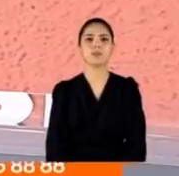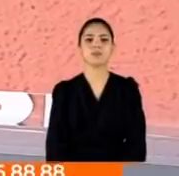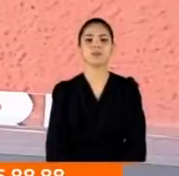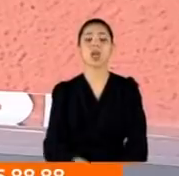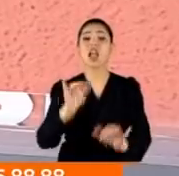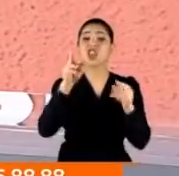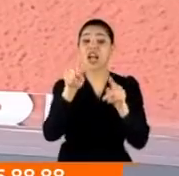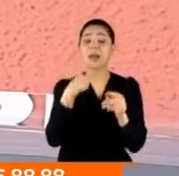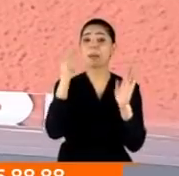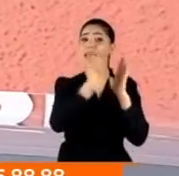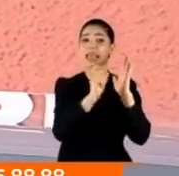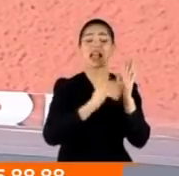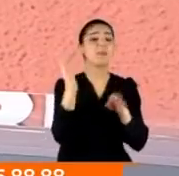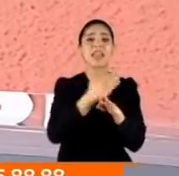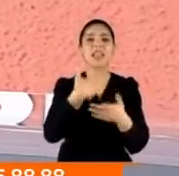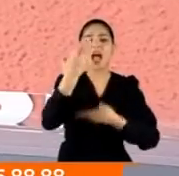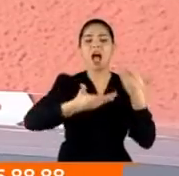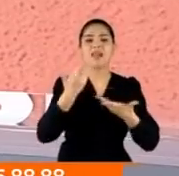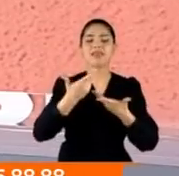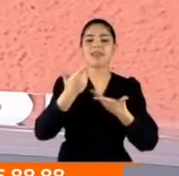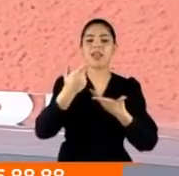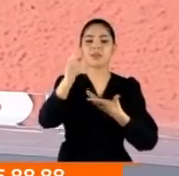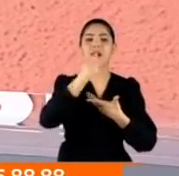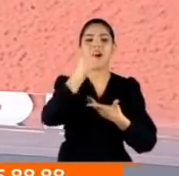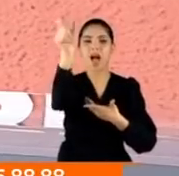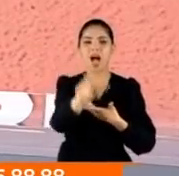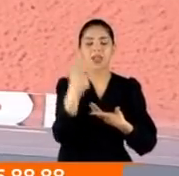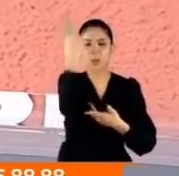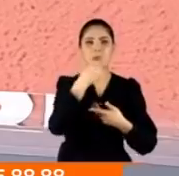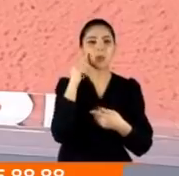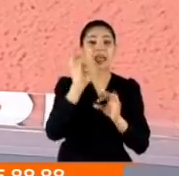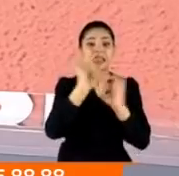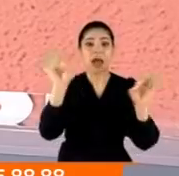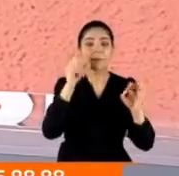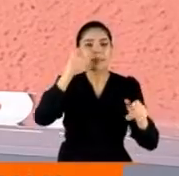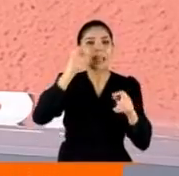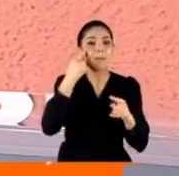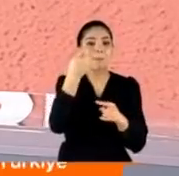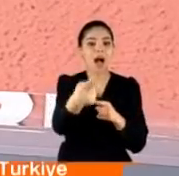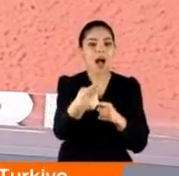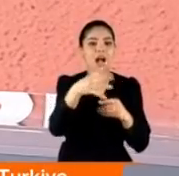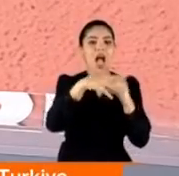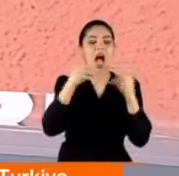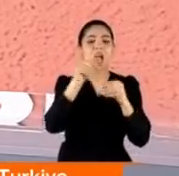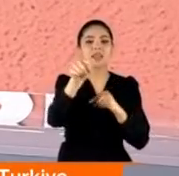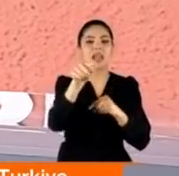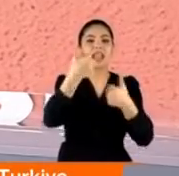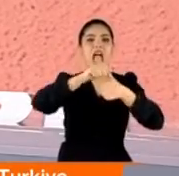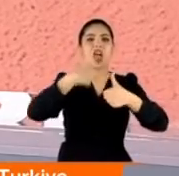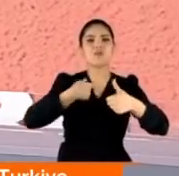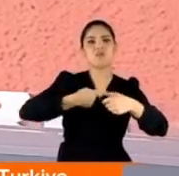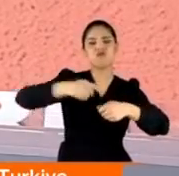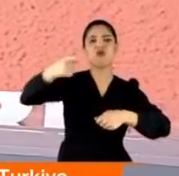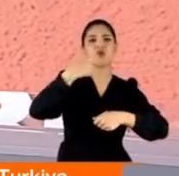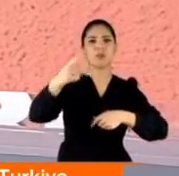Şaka gibi yazdık. Anlatayım neden olduğunu. Lütfen beyefendinin yüzüne de dikkatli bakın. Adana burası. O kişi eşimi vurdum